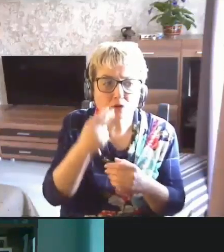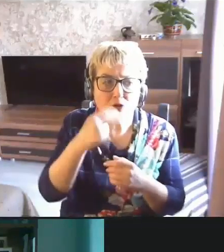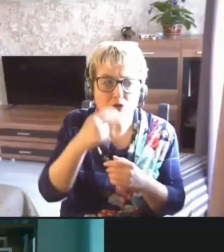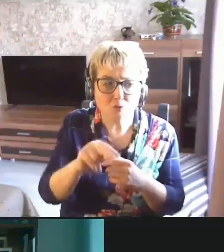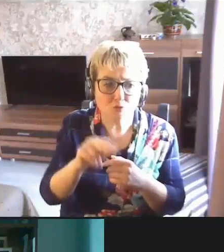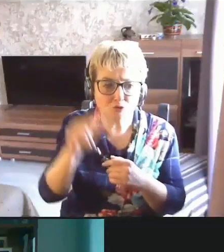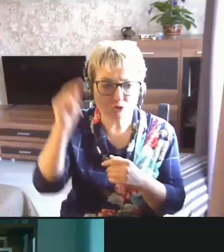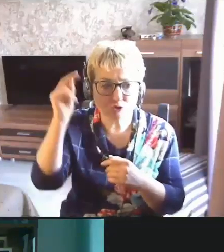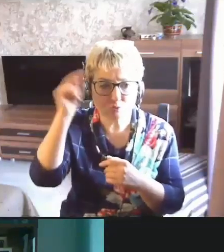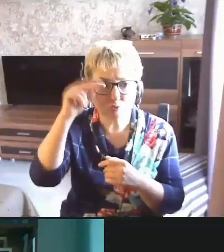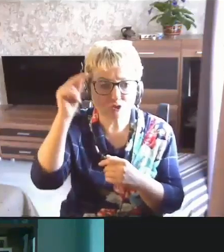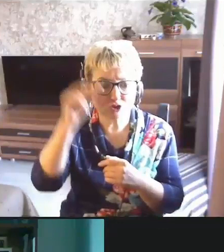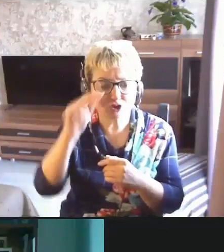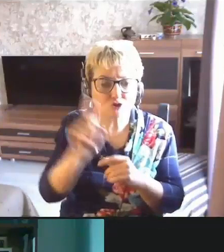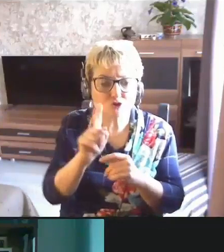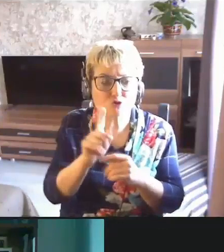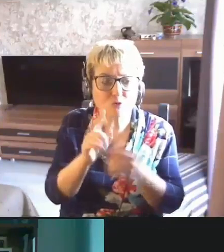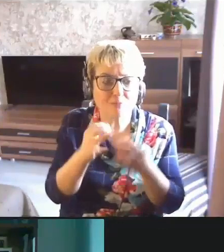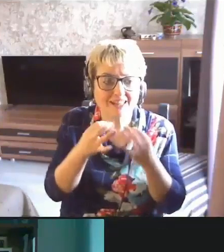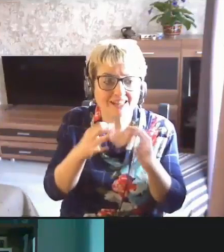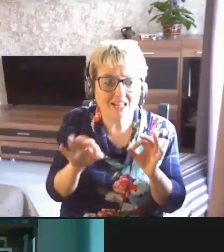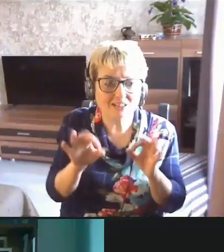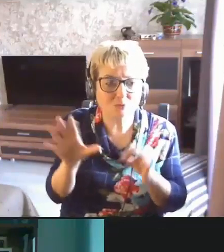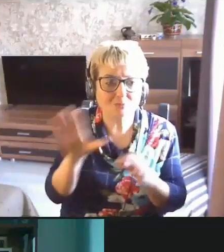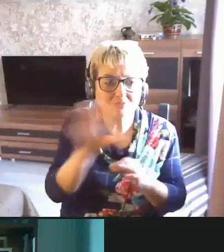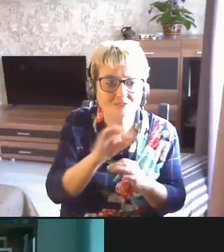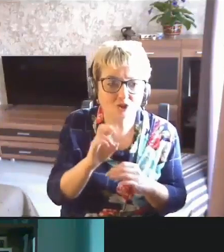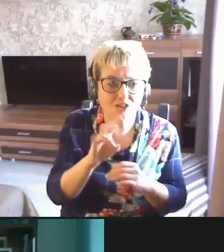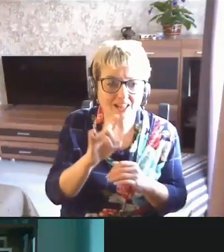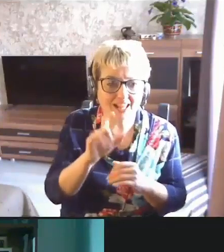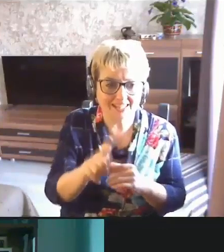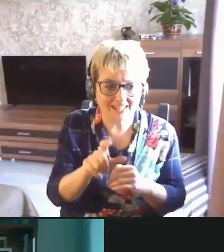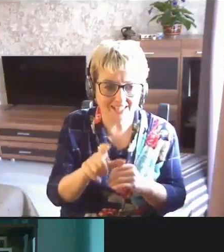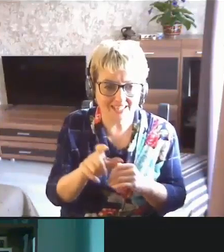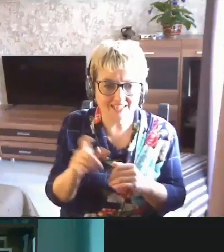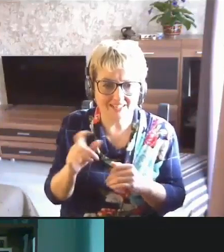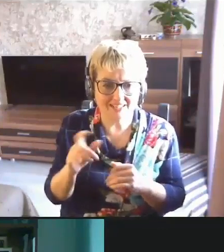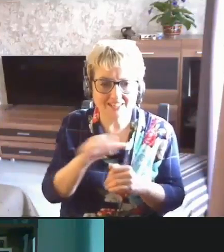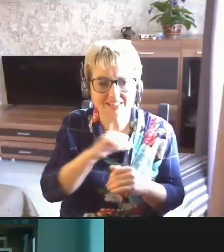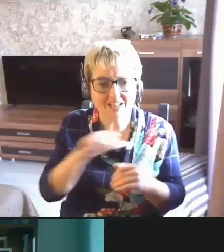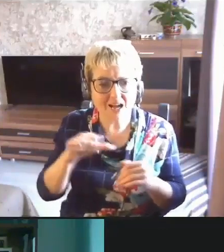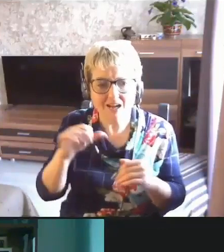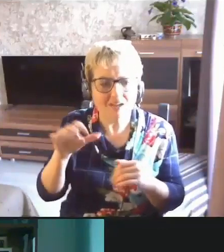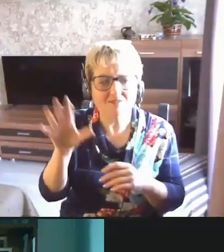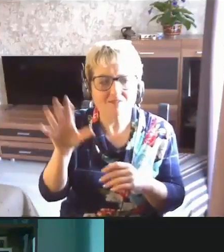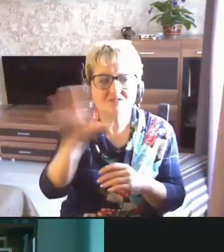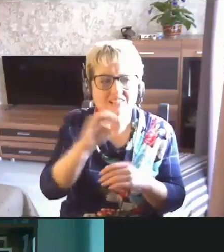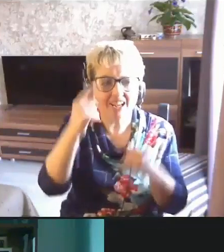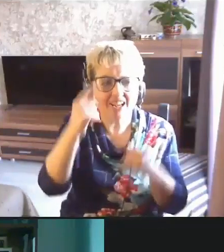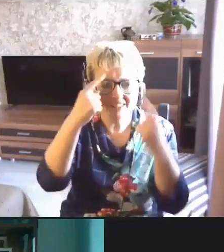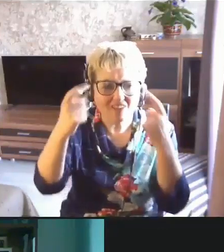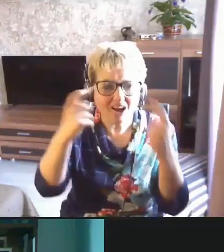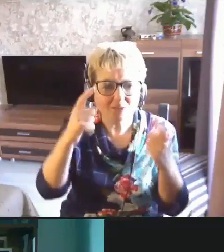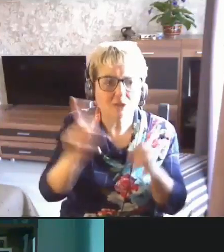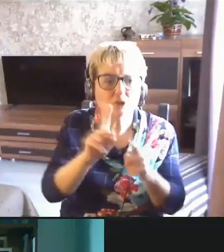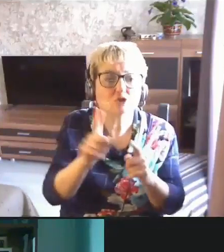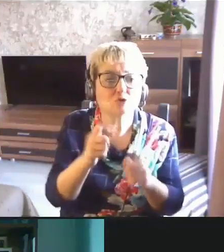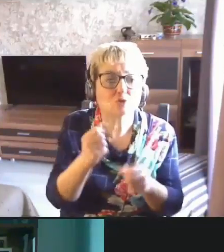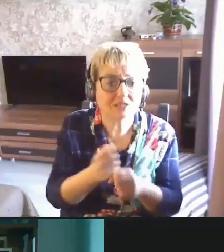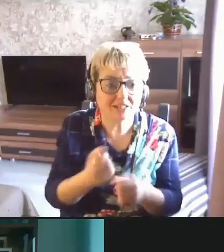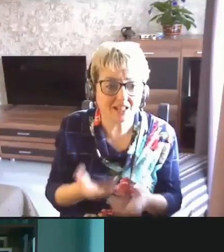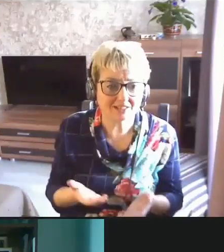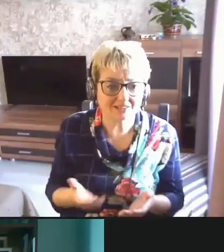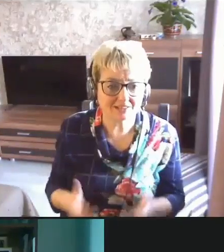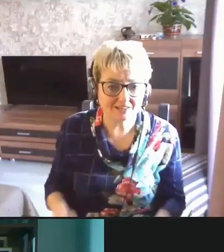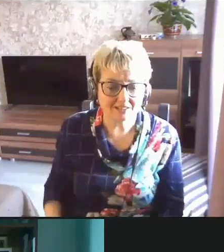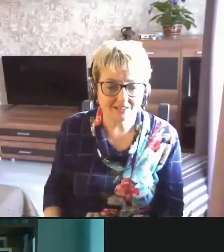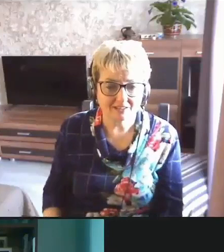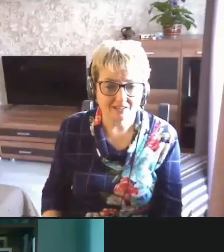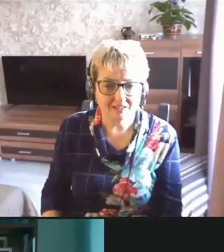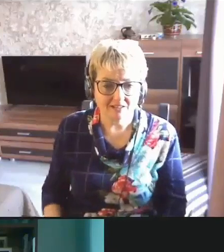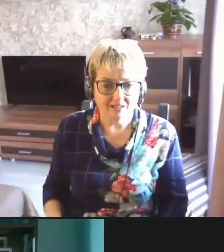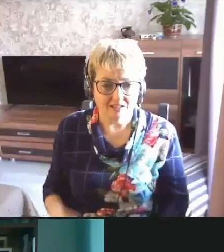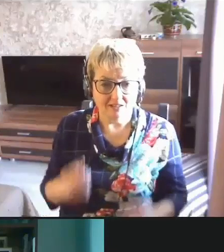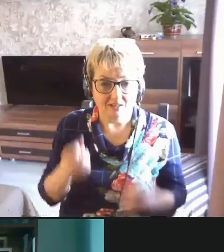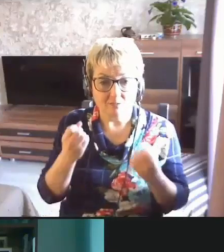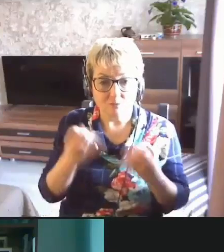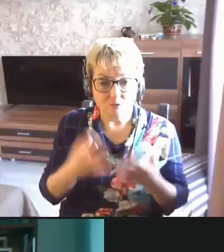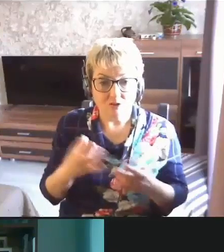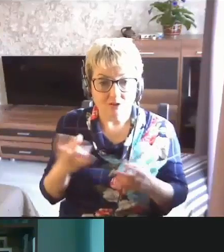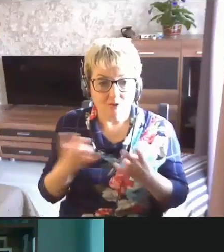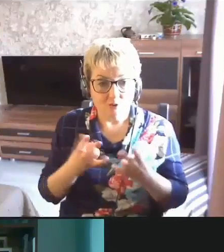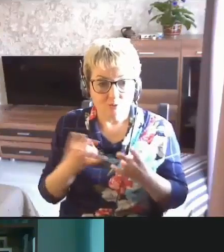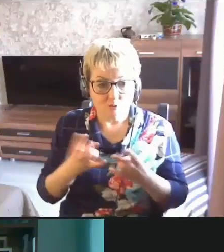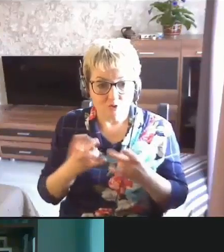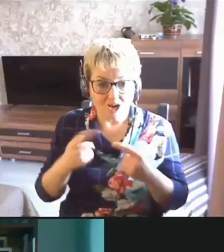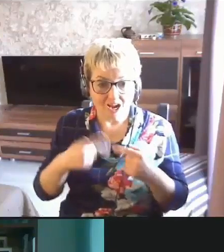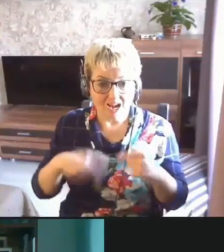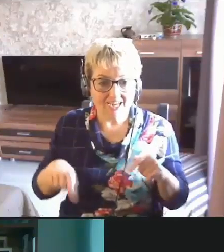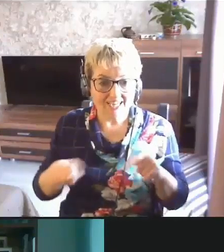учиться, чтобы было доступно все для них, вся информация. Что делать? Ну, просто